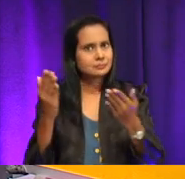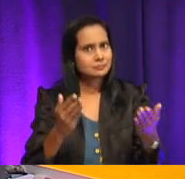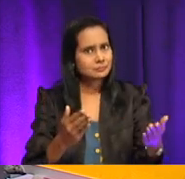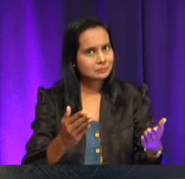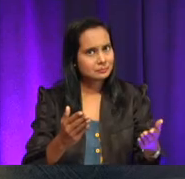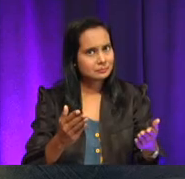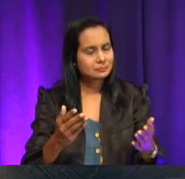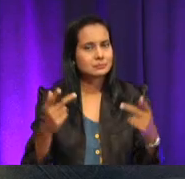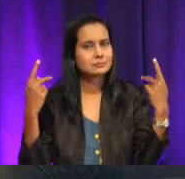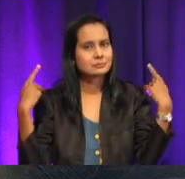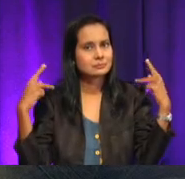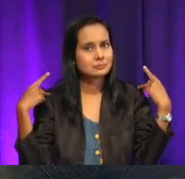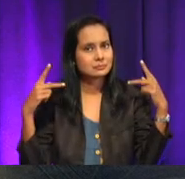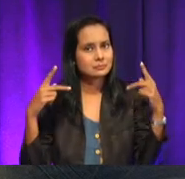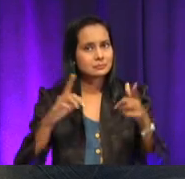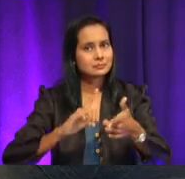ke kedai dobi.